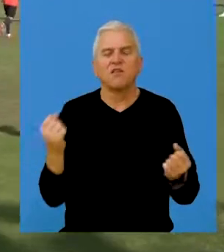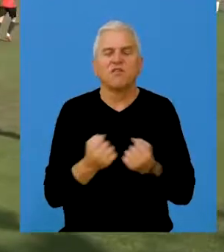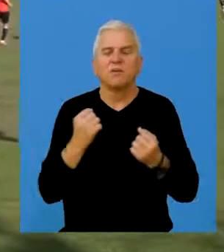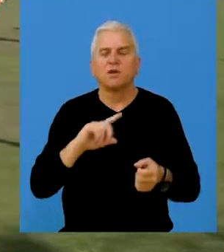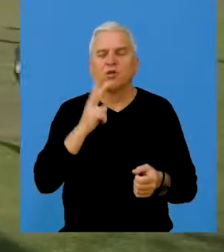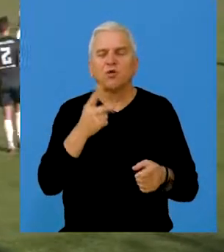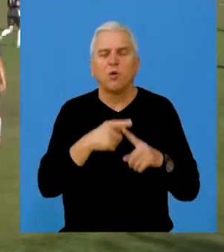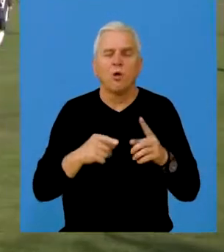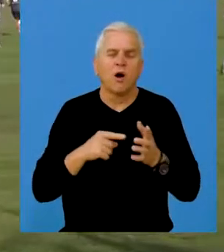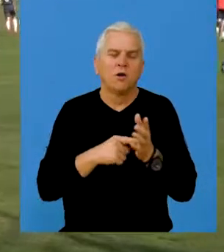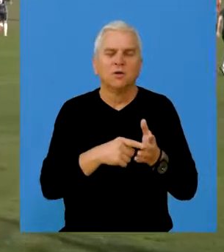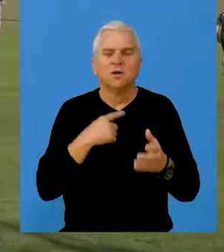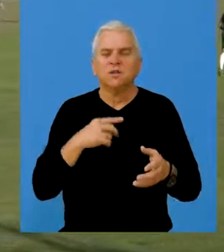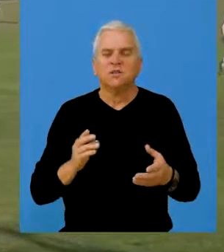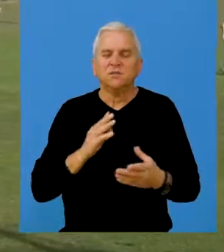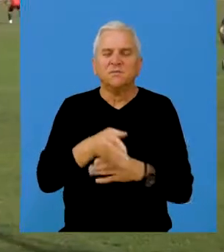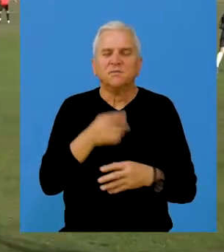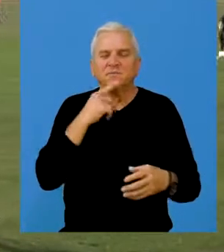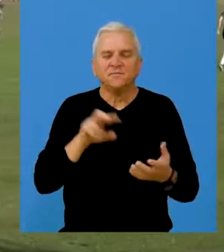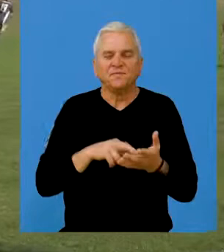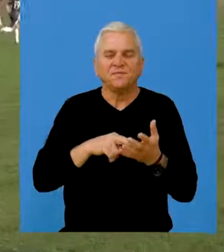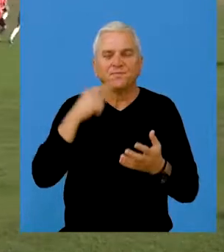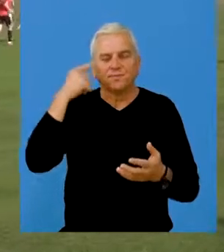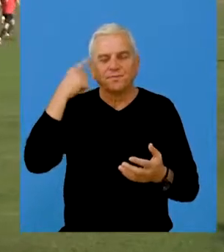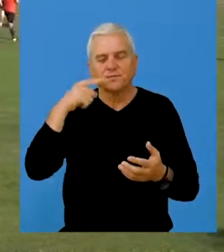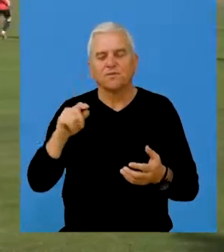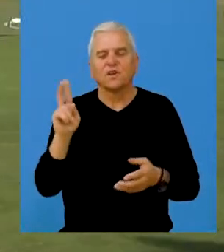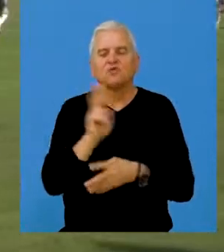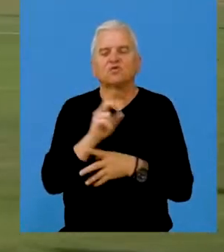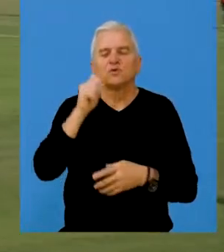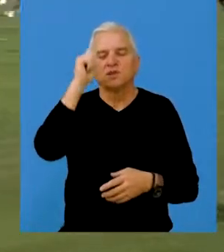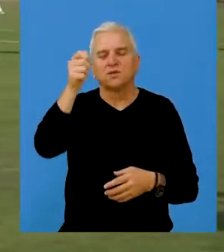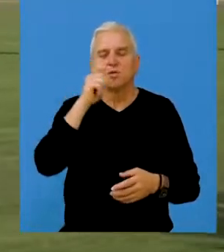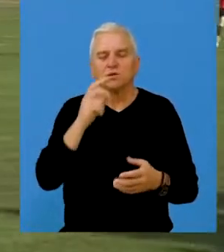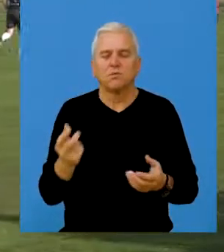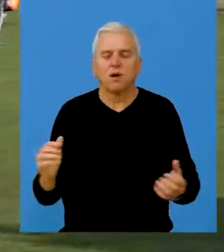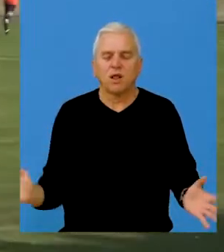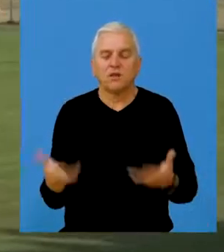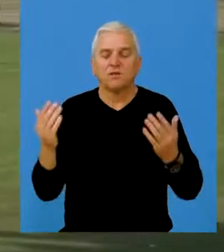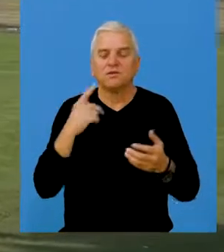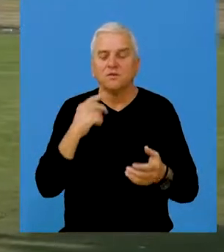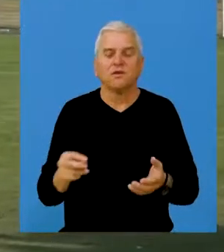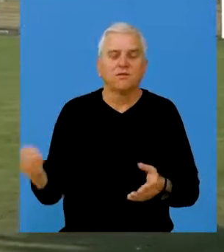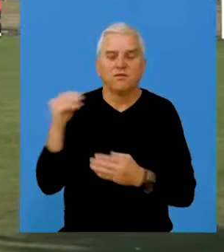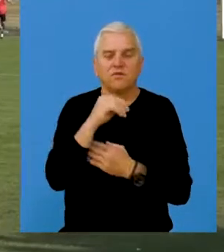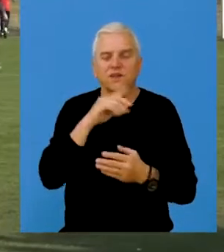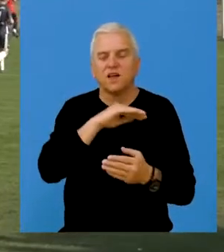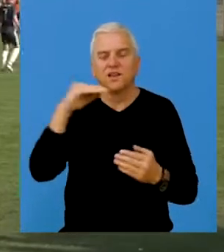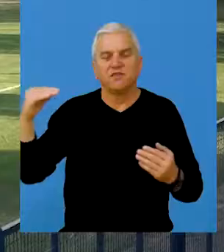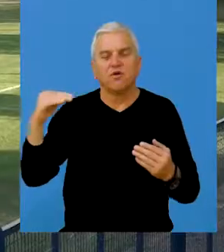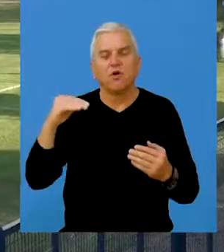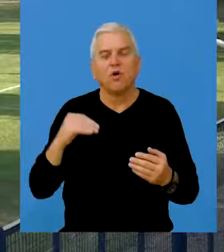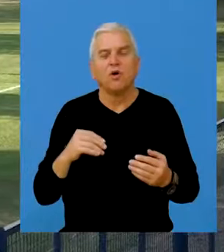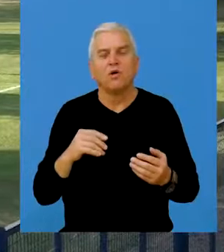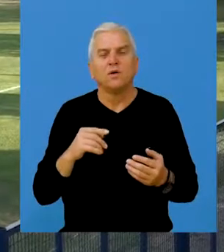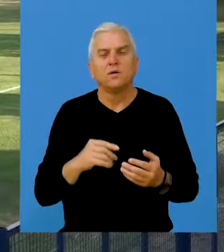su momci drugo polu vreme dokazali. Malo smo uneo nemiri tenziju mojim žutim kartonom, da još dignem tenziju malo na